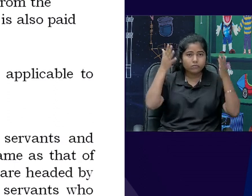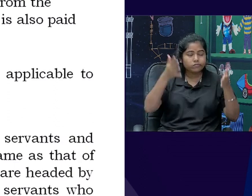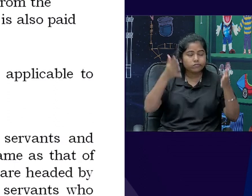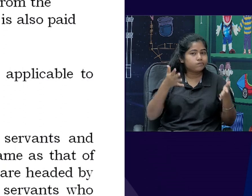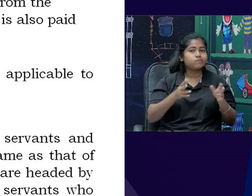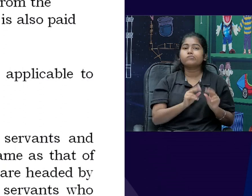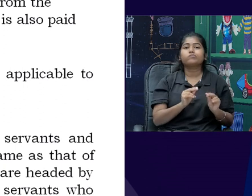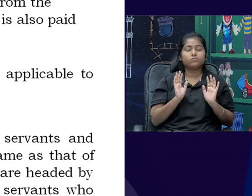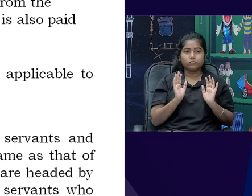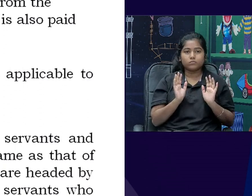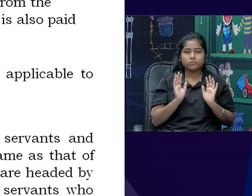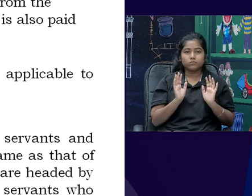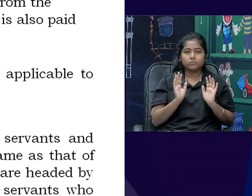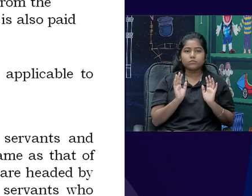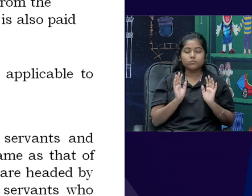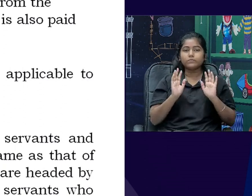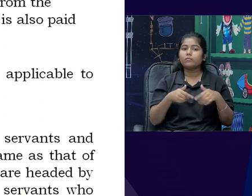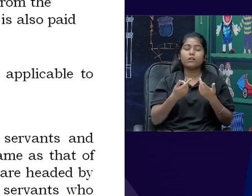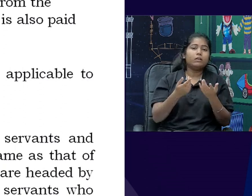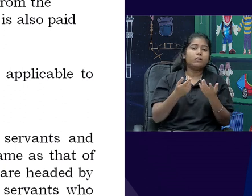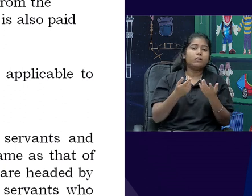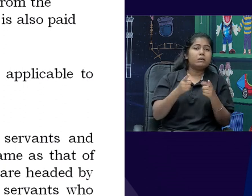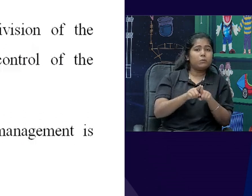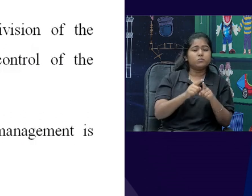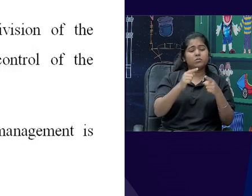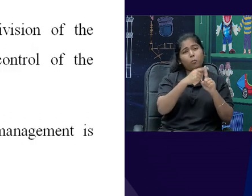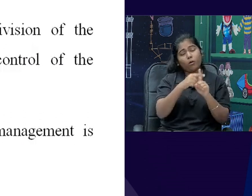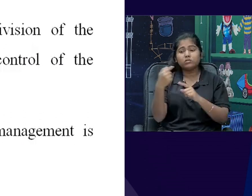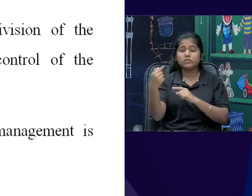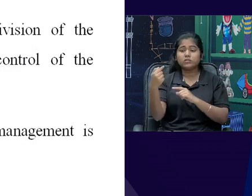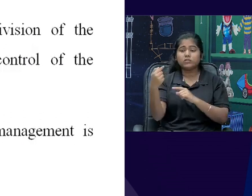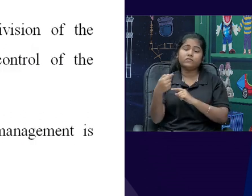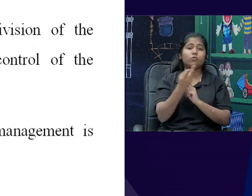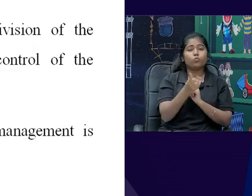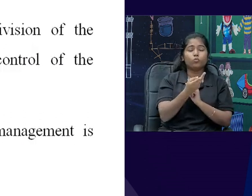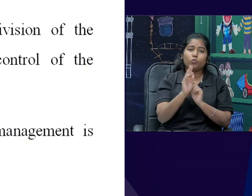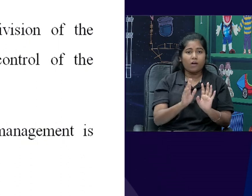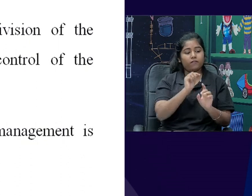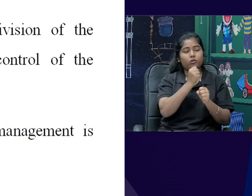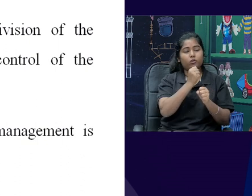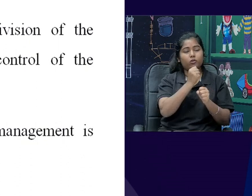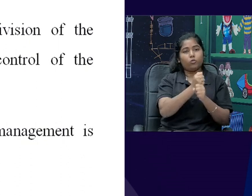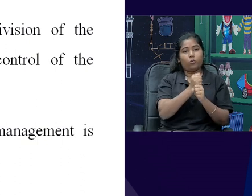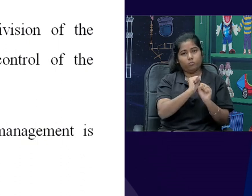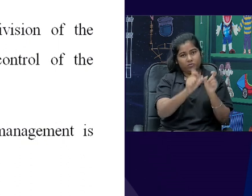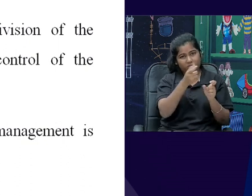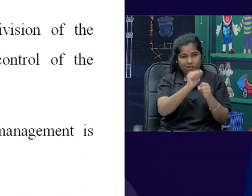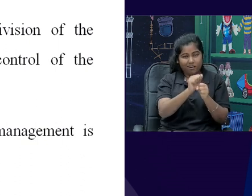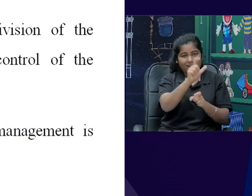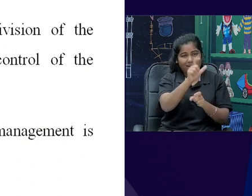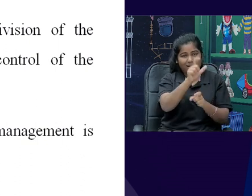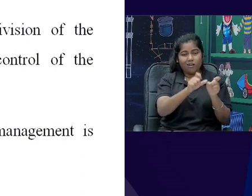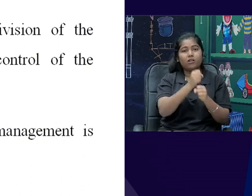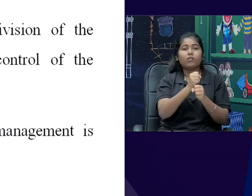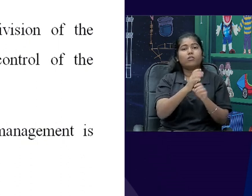अब government के employees हैं, employees of the departmental undertaking, our government employees, और direct